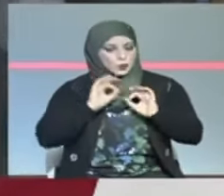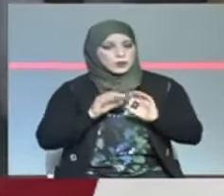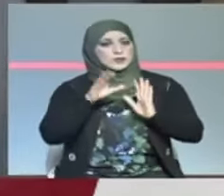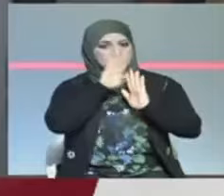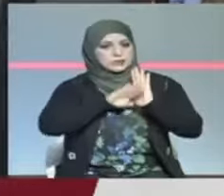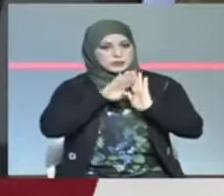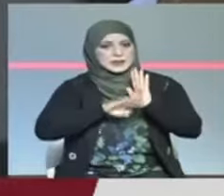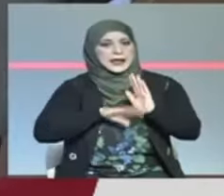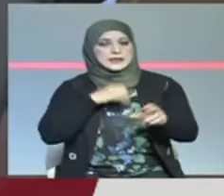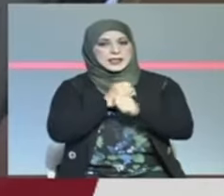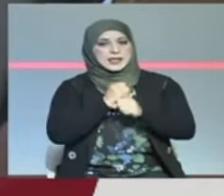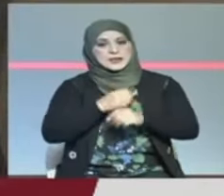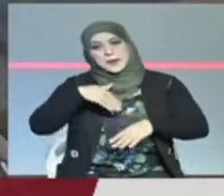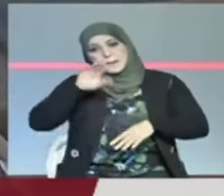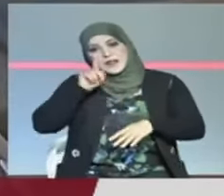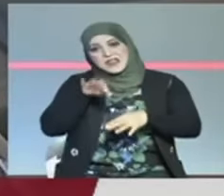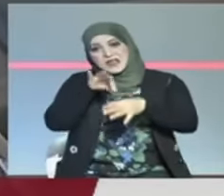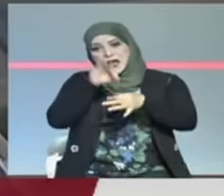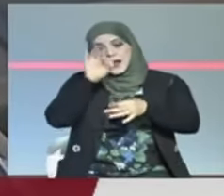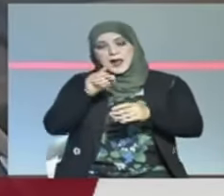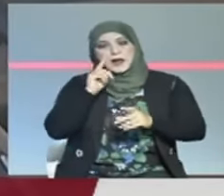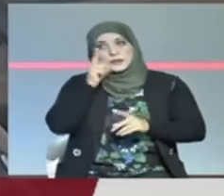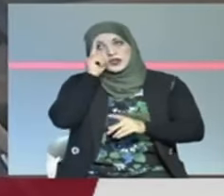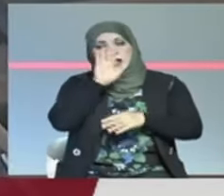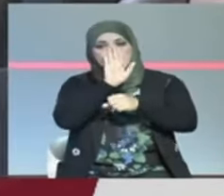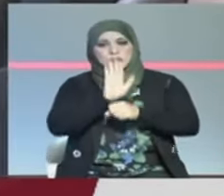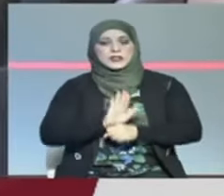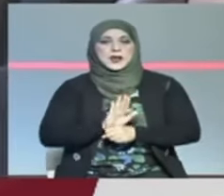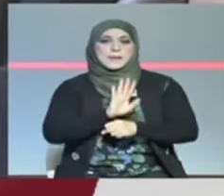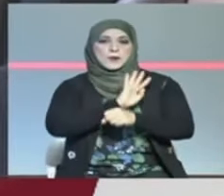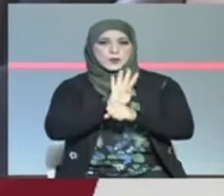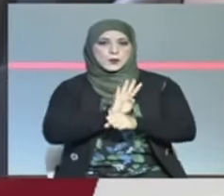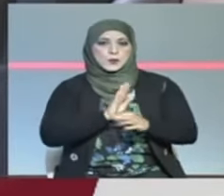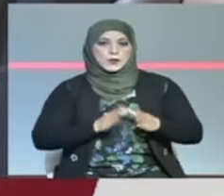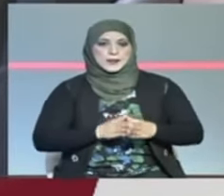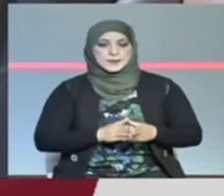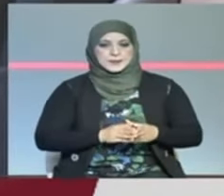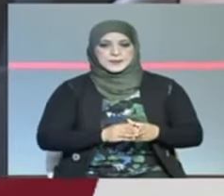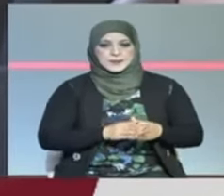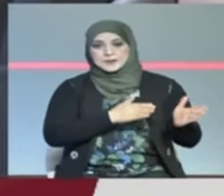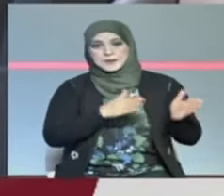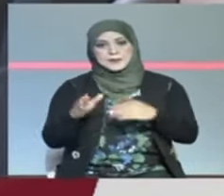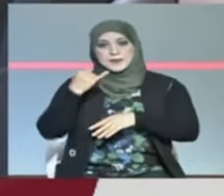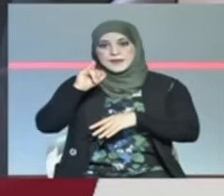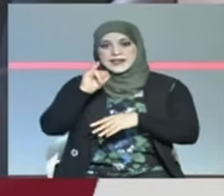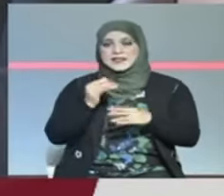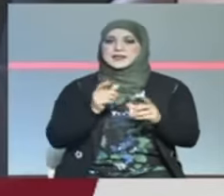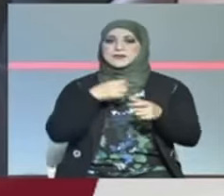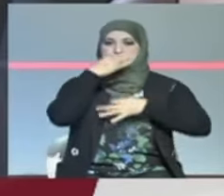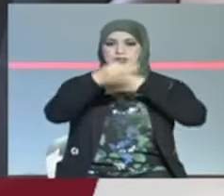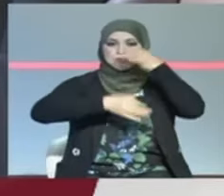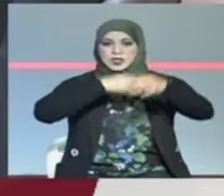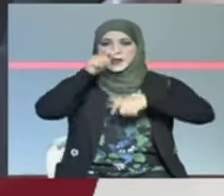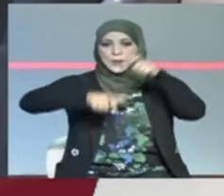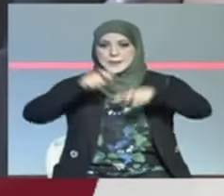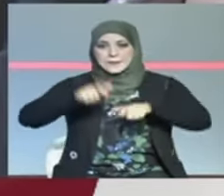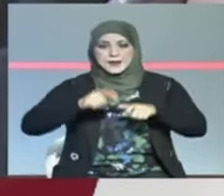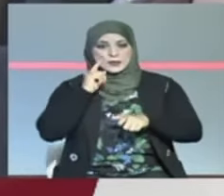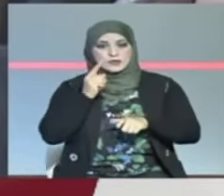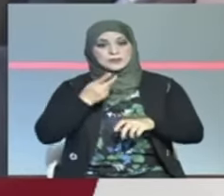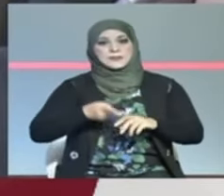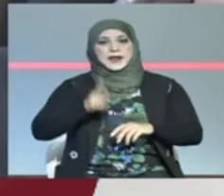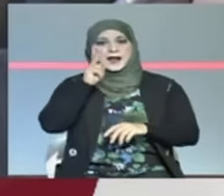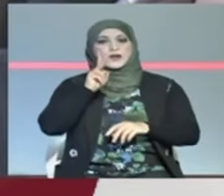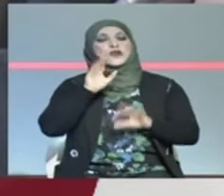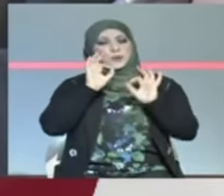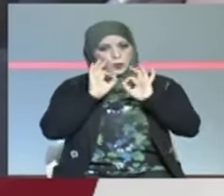ولكن هذيك الحلول اللي واحد شاء الله ربي منعنا مهلا كان بش نتحدثوا على الحرفاء في أغلبهم